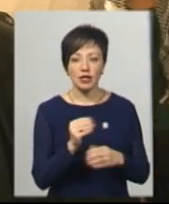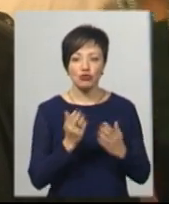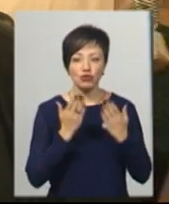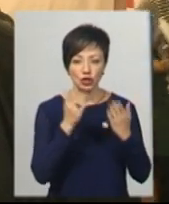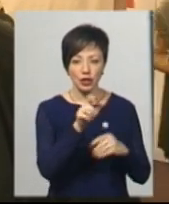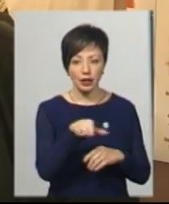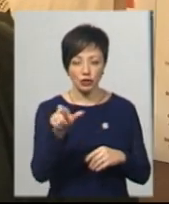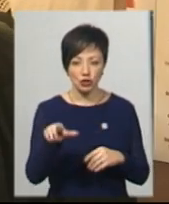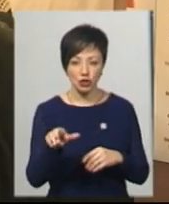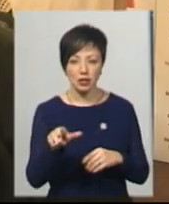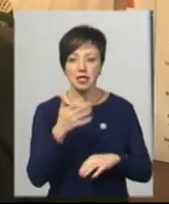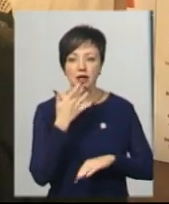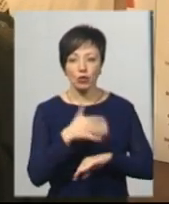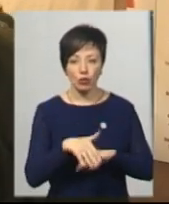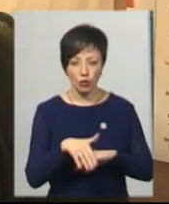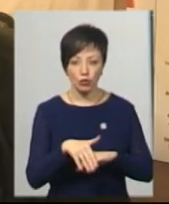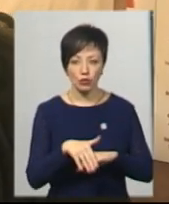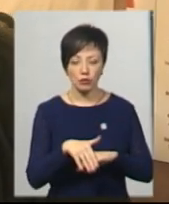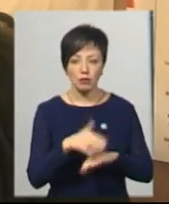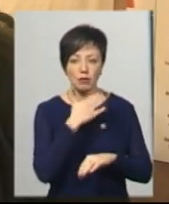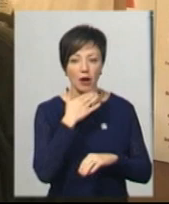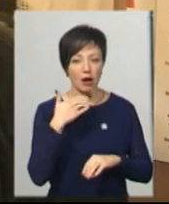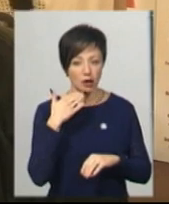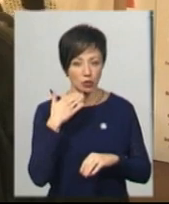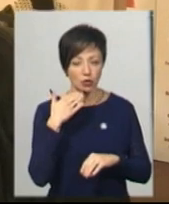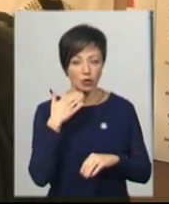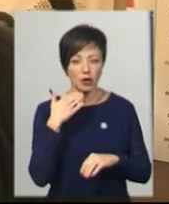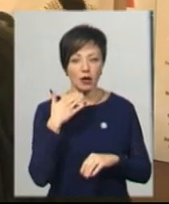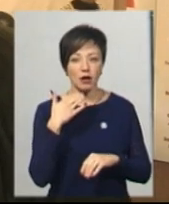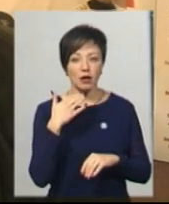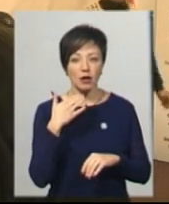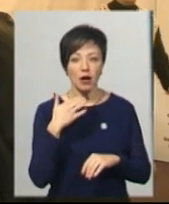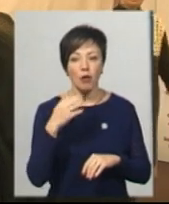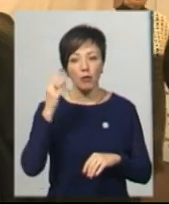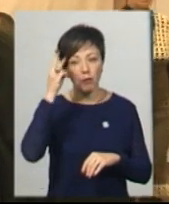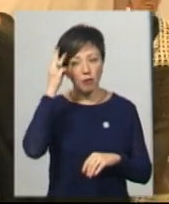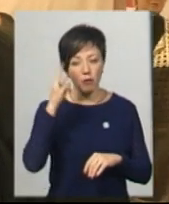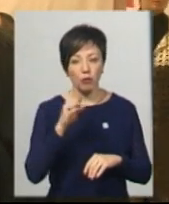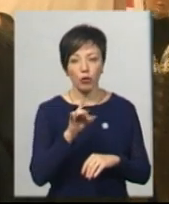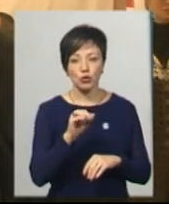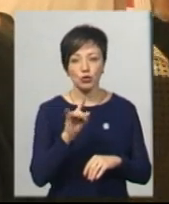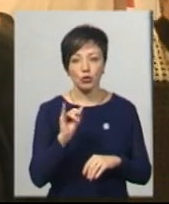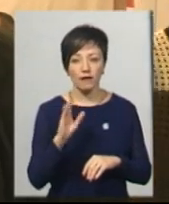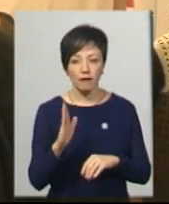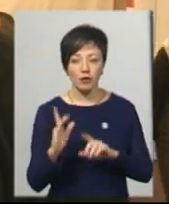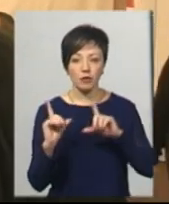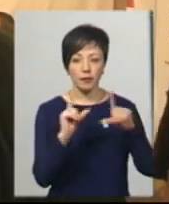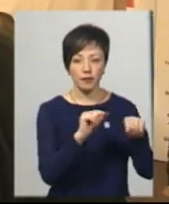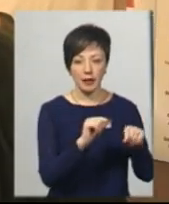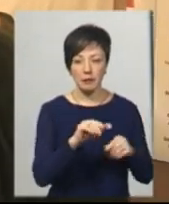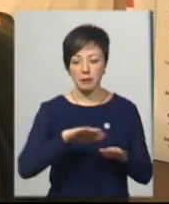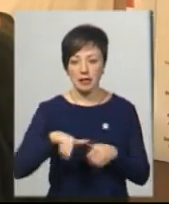особливо з-за кордону. Тому що багато ж вихідців із Проскурова, вони ж емігрували після